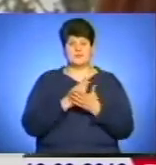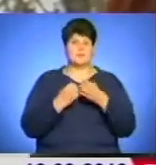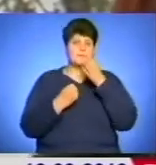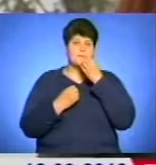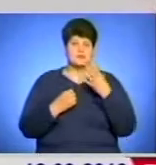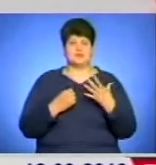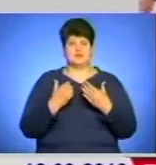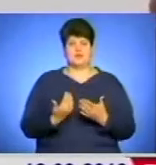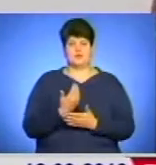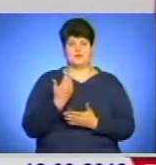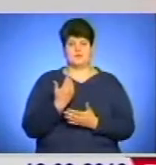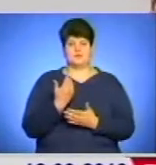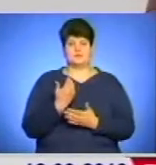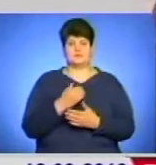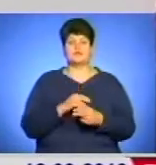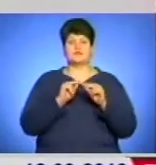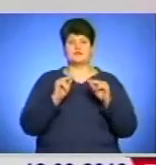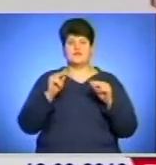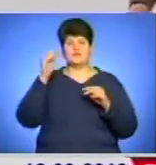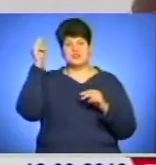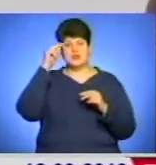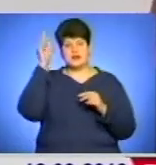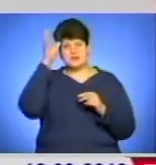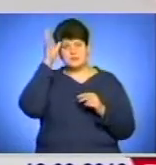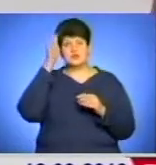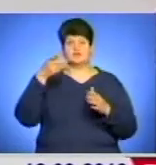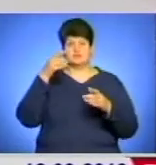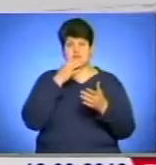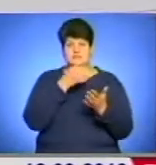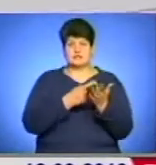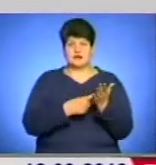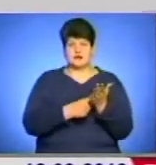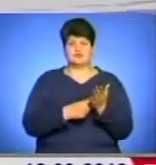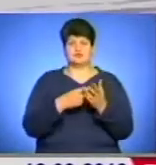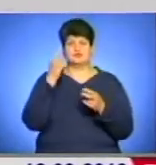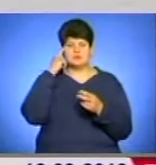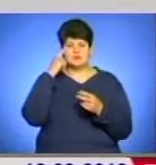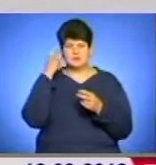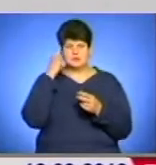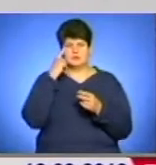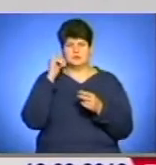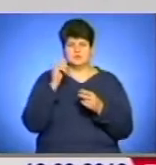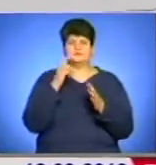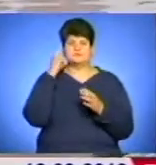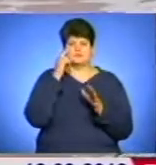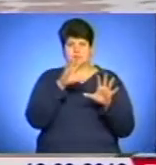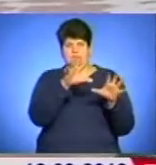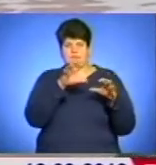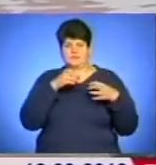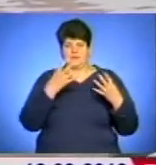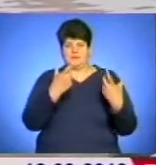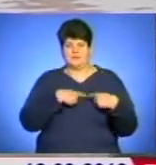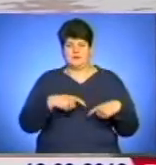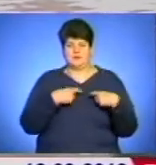позитивні новини. Вченами доведено, що думаючи про негатив, ми притягуємо його до себе. У свою чергу, позитивне